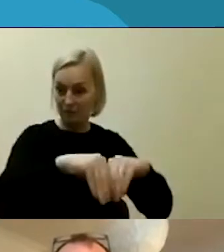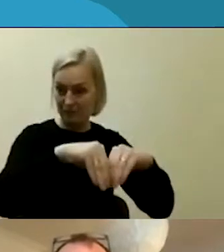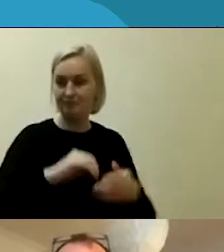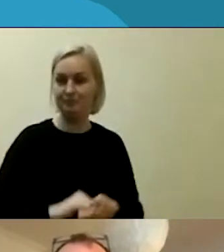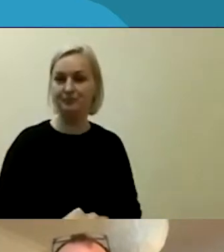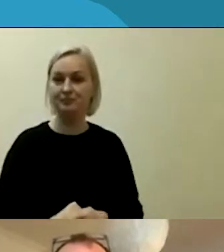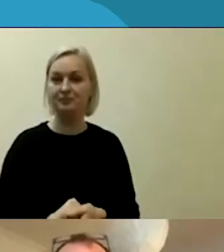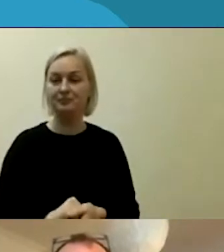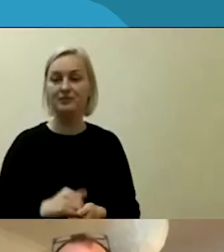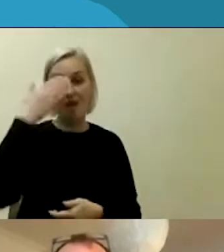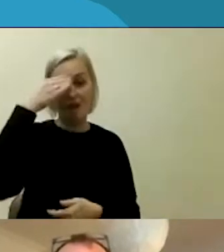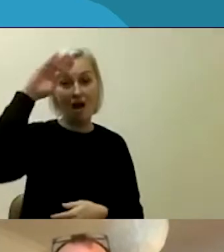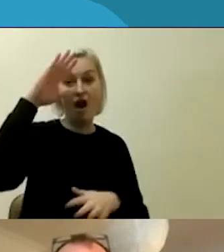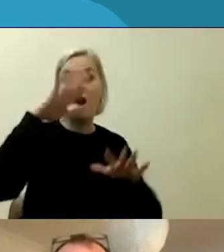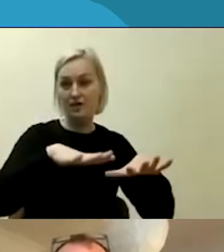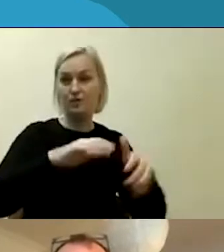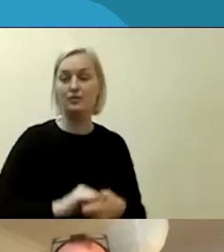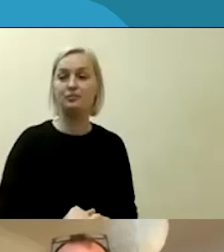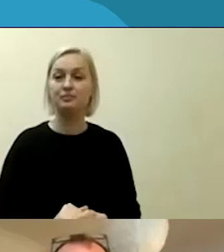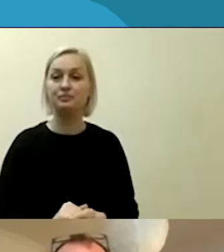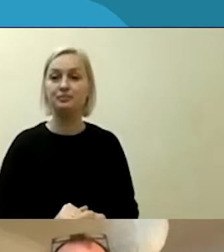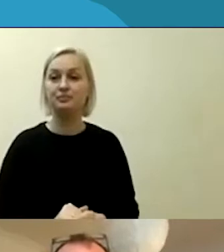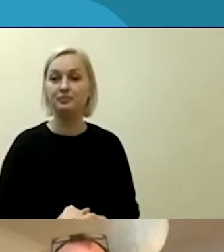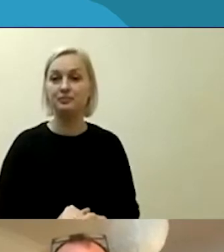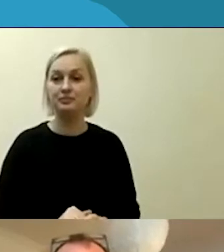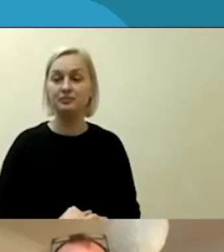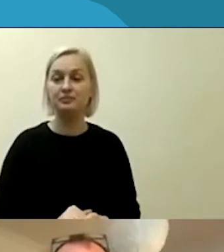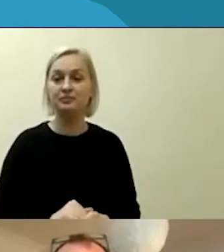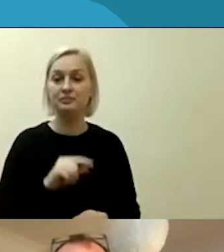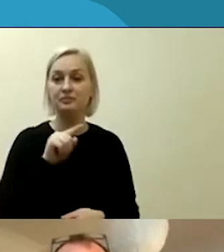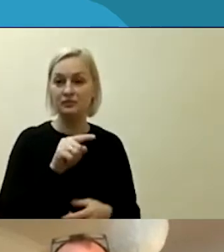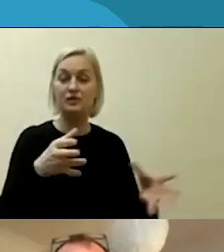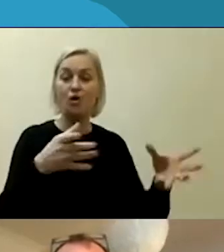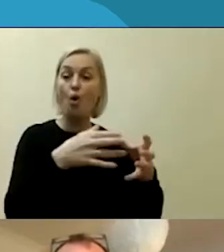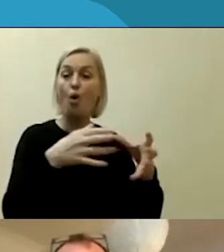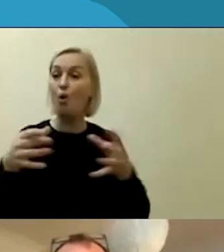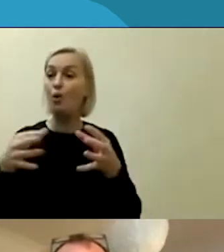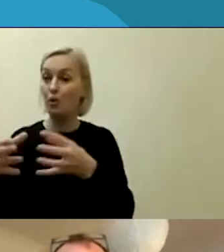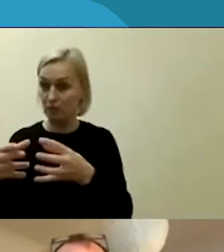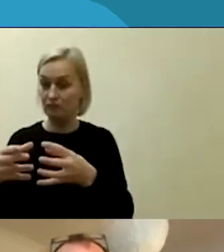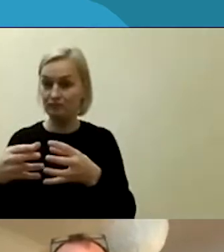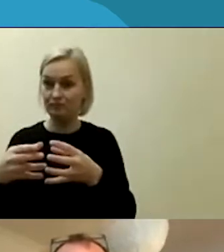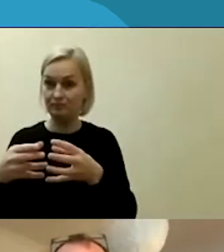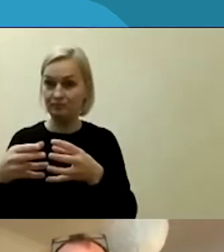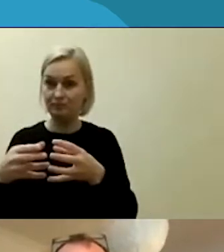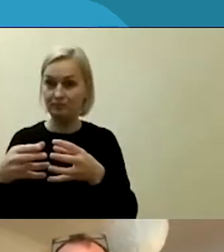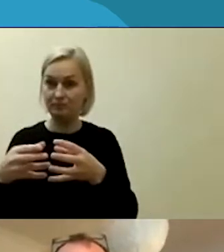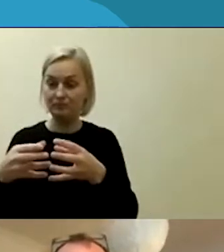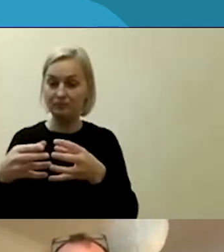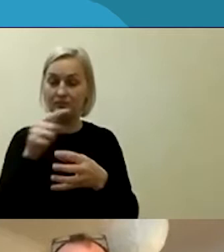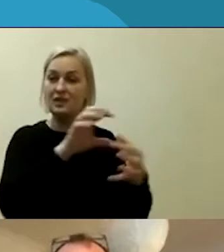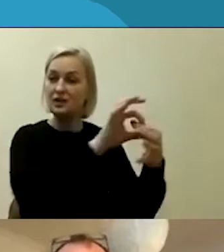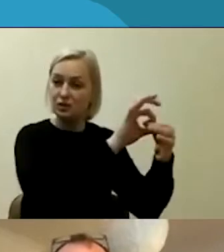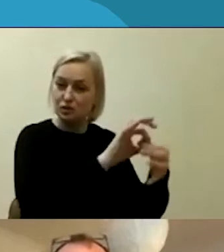Airėjoje. Iš esmės, tai yra organizacijos, kurios yra susijusios